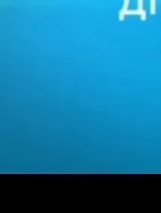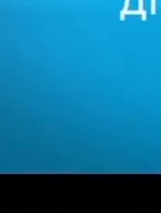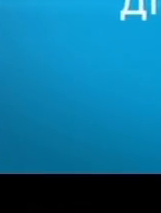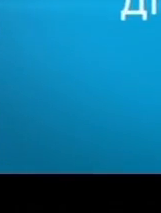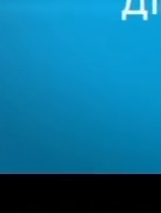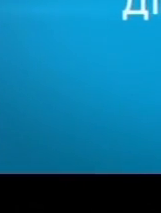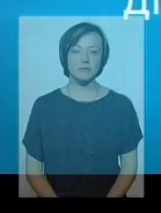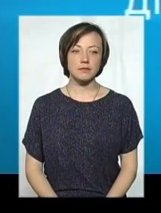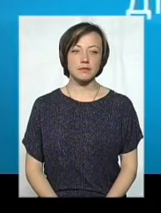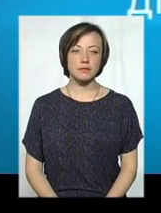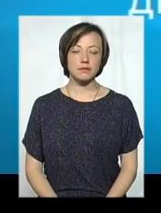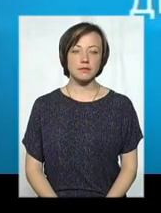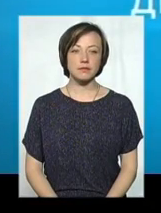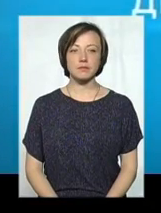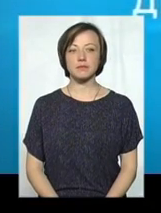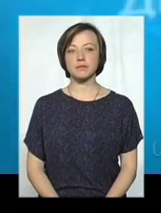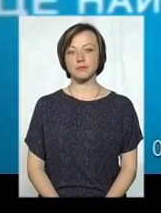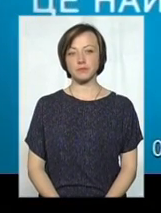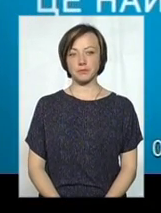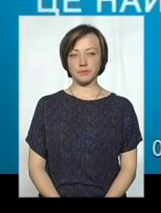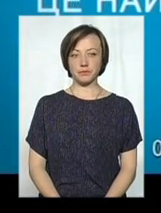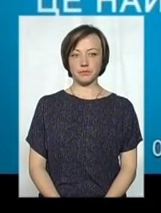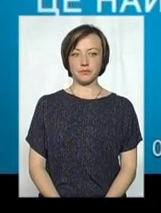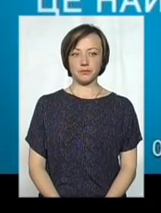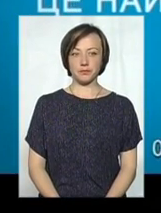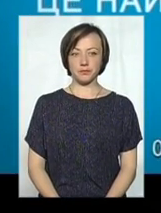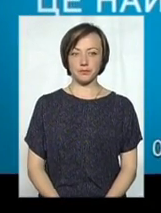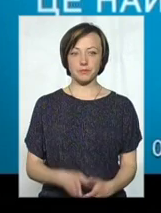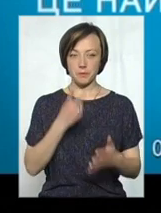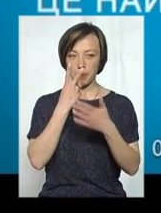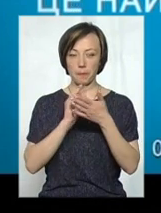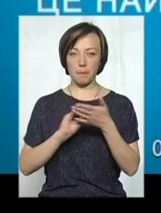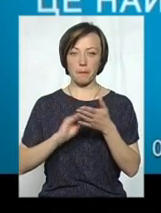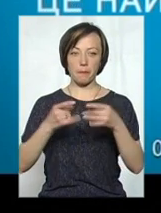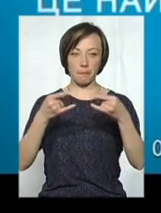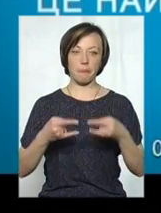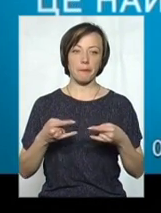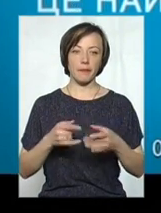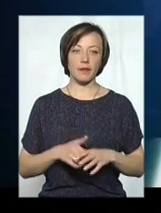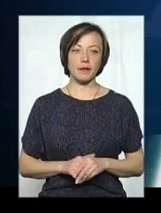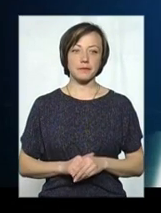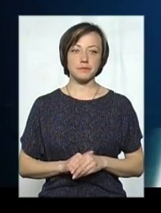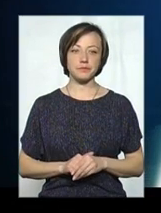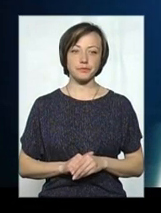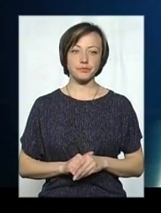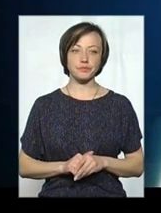Діти бачать, діти повторюють. Наша увага – це найкраща профілактика.